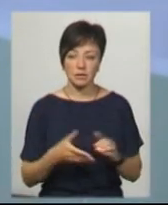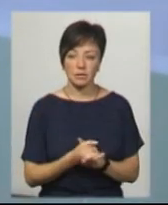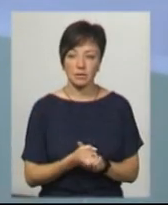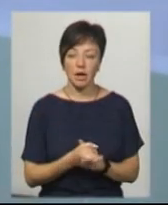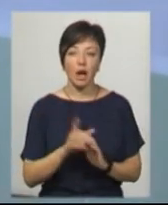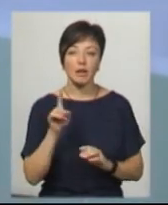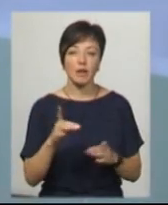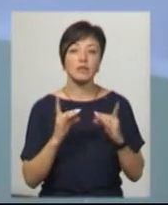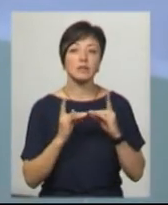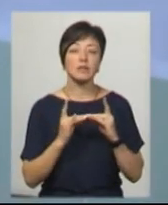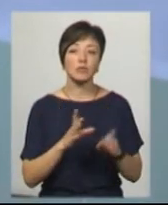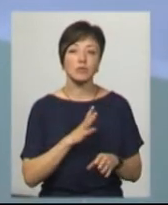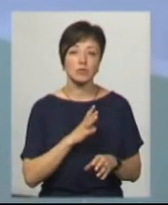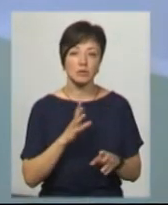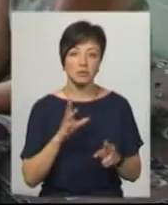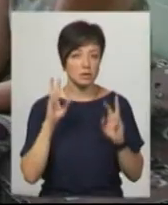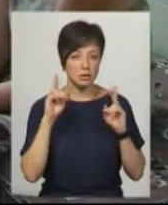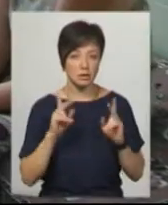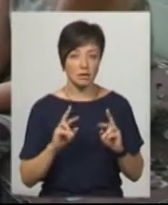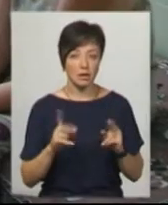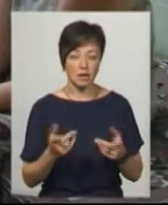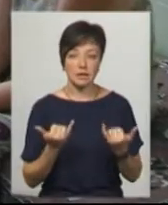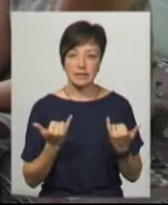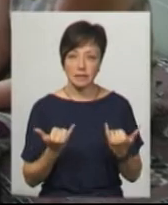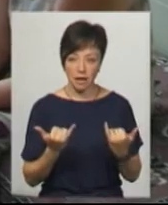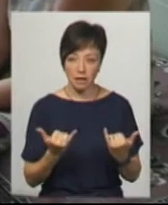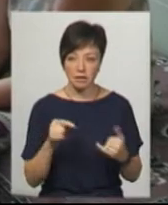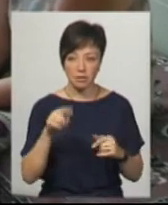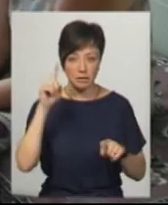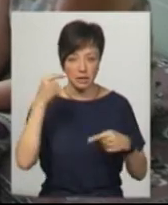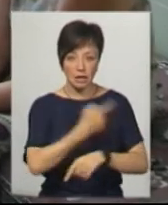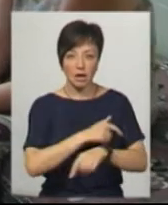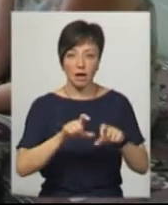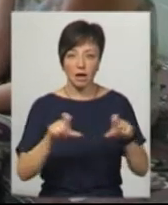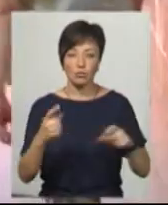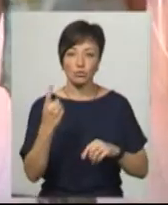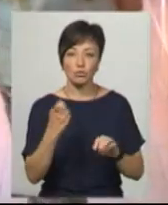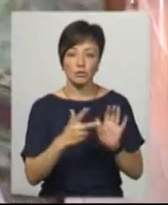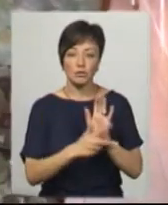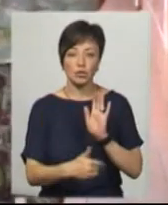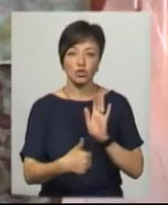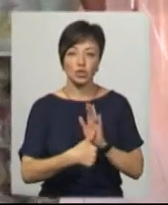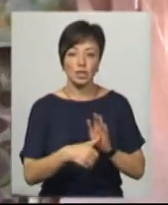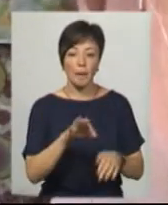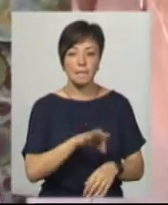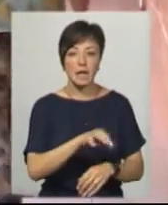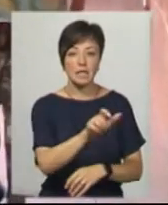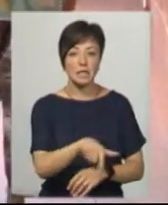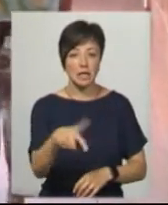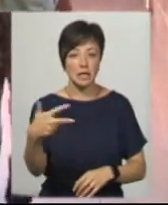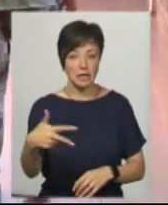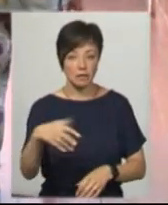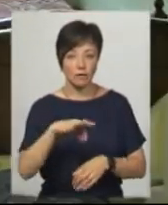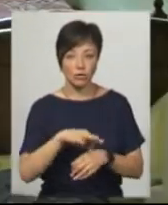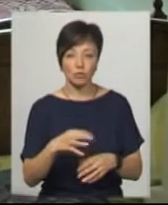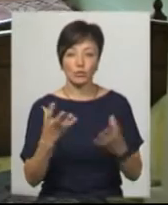там в інтернаті ще не було, не знаєш як. Наразі у Яблунівській психлікарні знаходиться 186 пацієнтів. 30 хворих